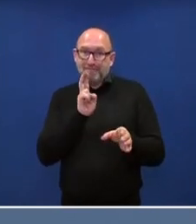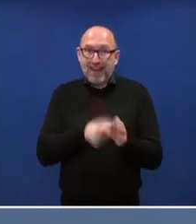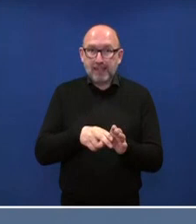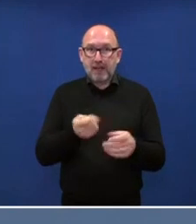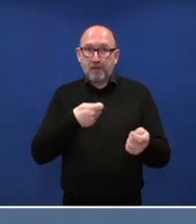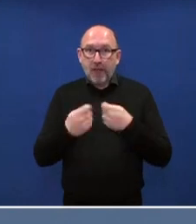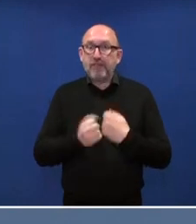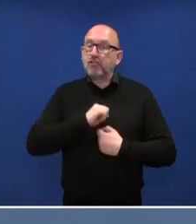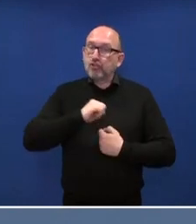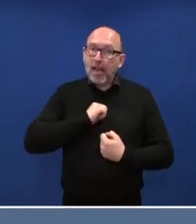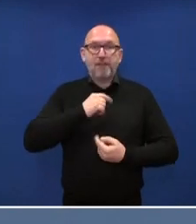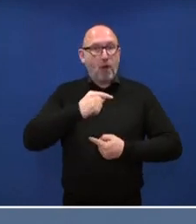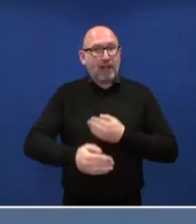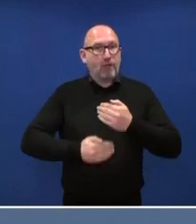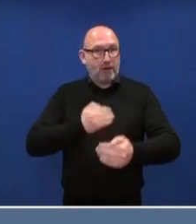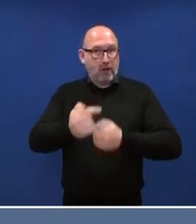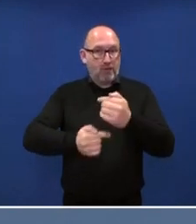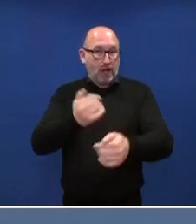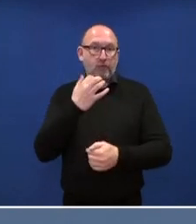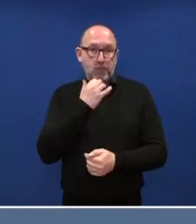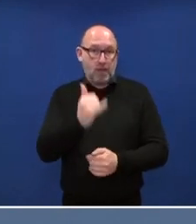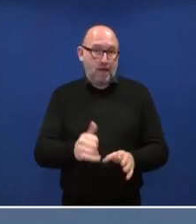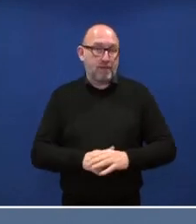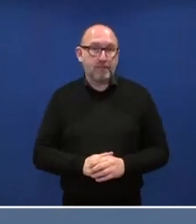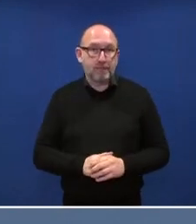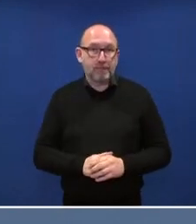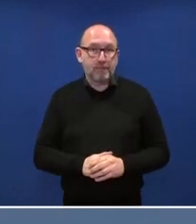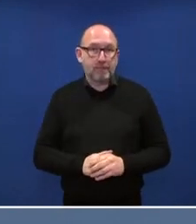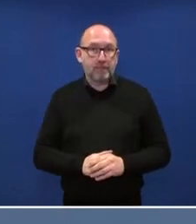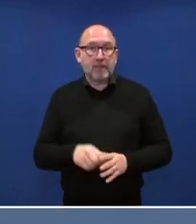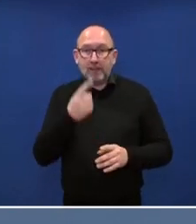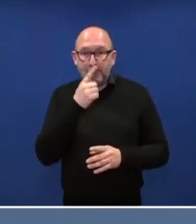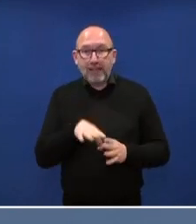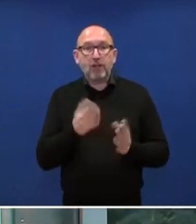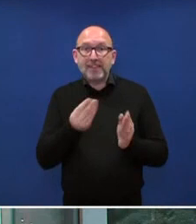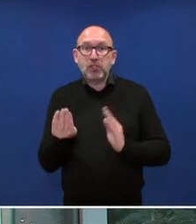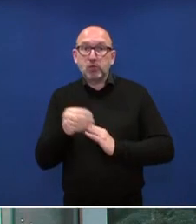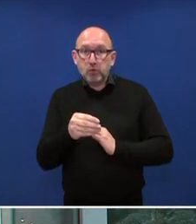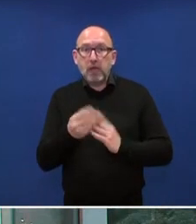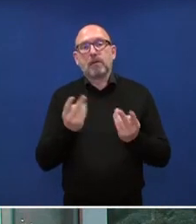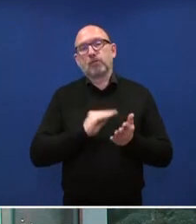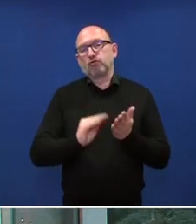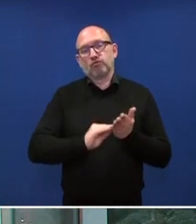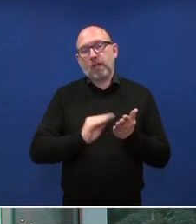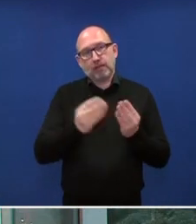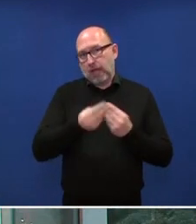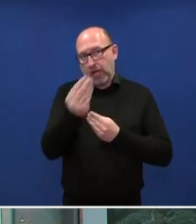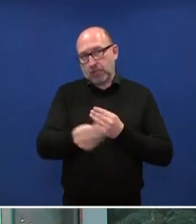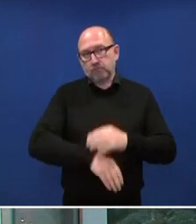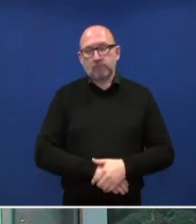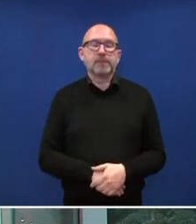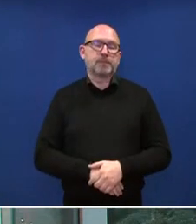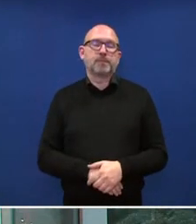so zügig wie möglich vorangeht. Und sollten wir noch etwas hinzuzufügen haben, würden wir schriftlich nachreichen. Danke